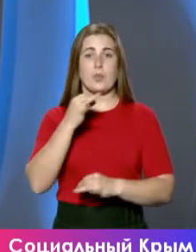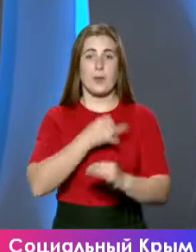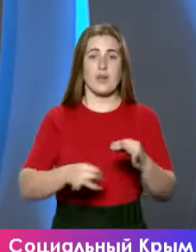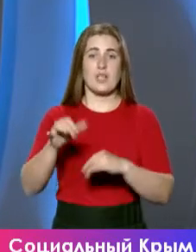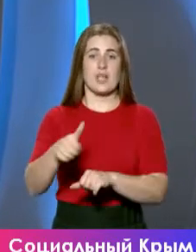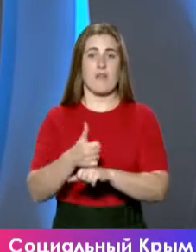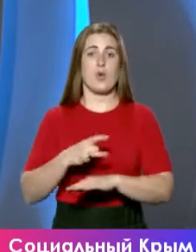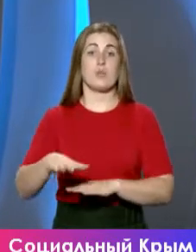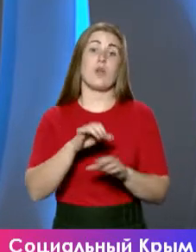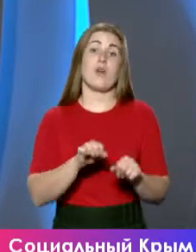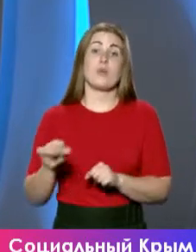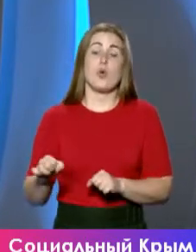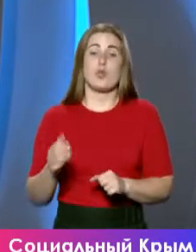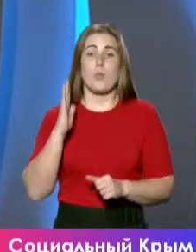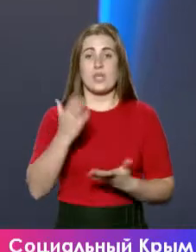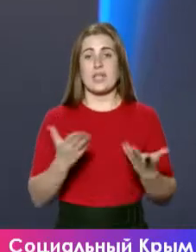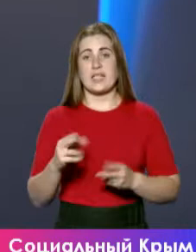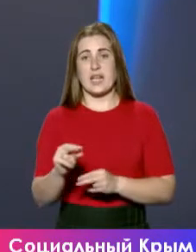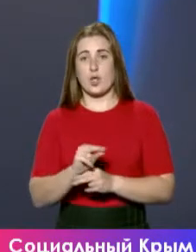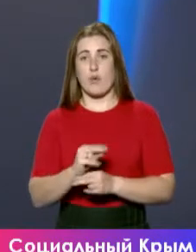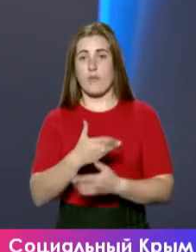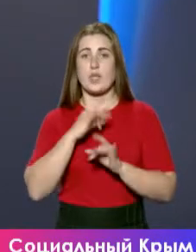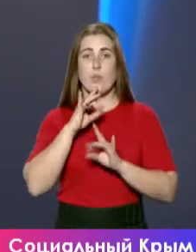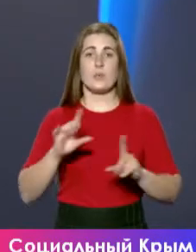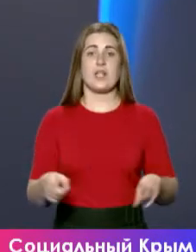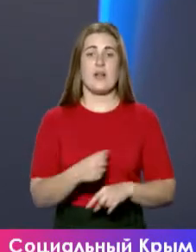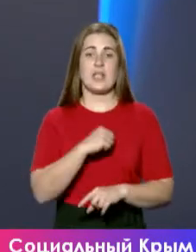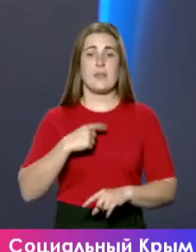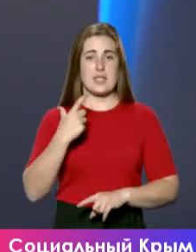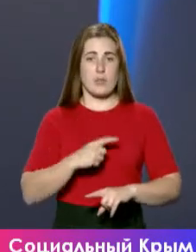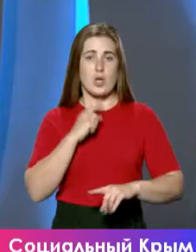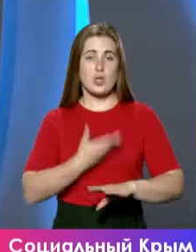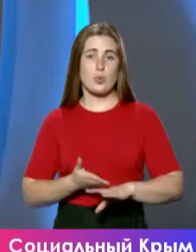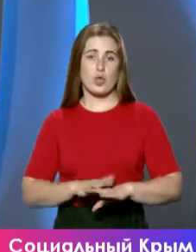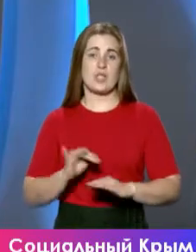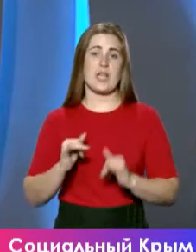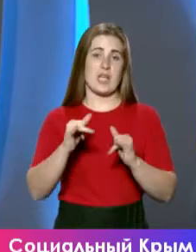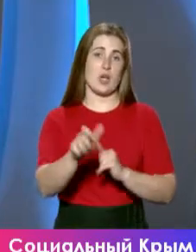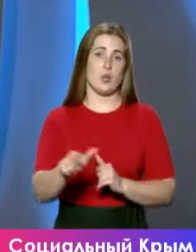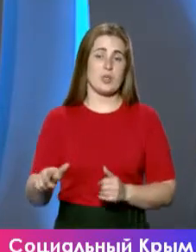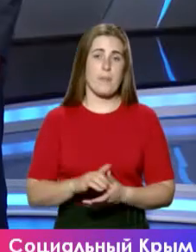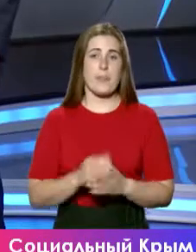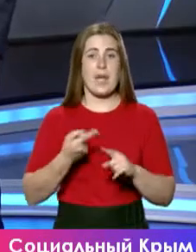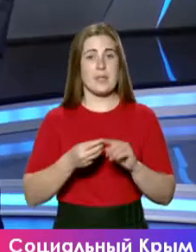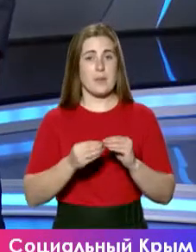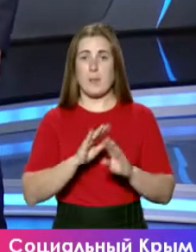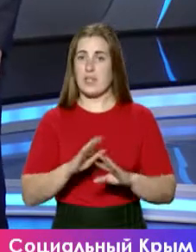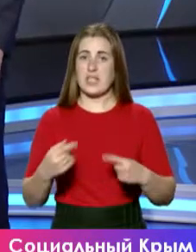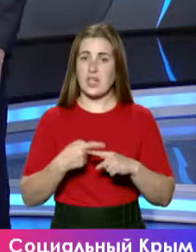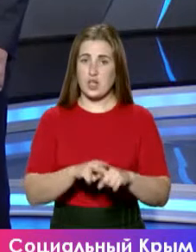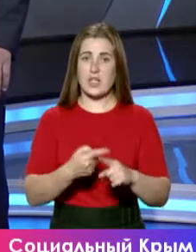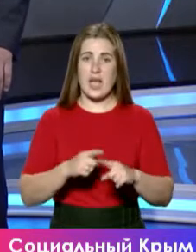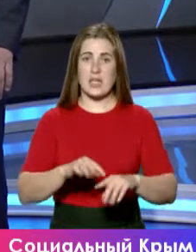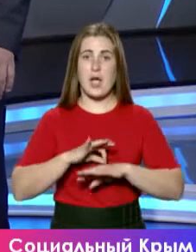главой республики. И возможно, что будут какие-то корректировки. Мы не будем создавать сами себе сложности и людям, тем более. Это проблема не техническая, это проблема